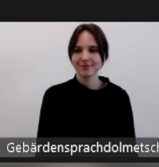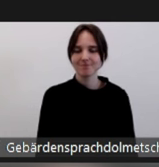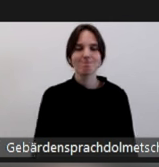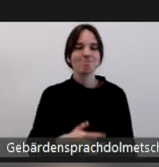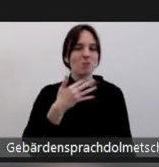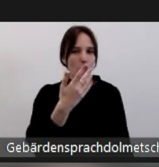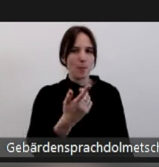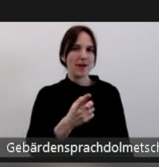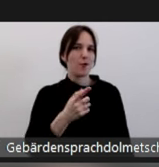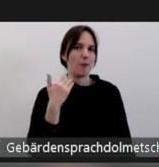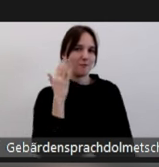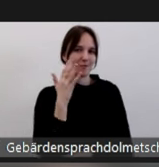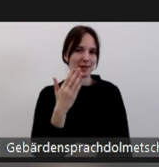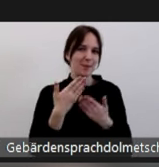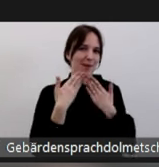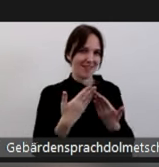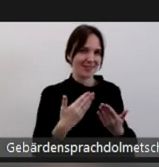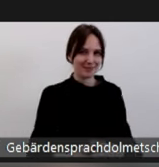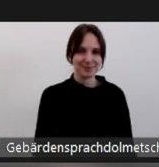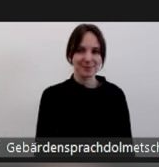nochmal zu Wort. Vielen Dank fürs Erste.